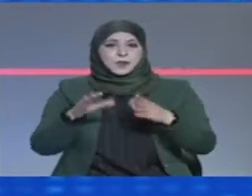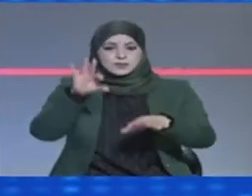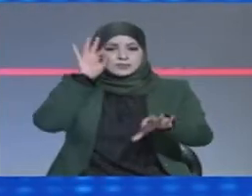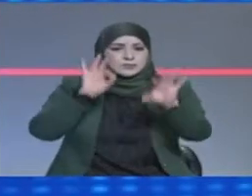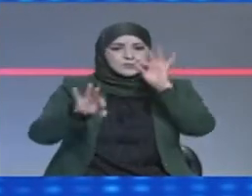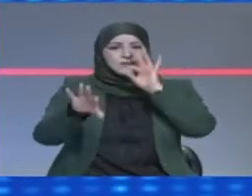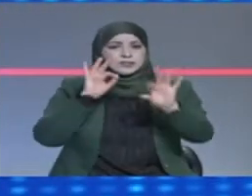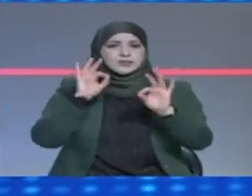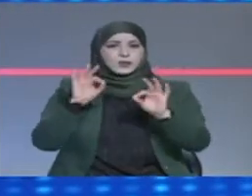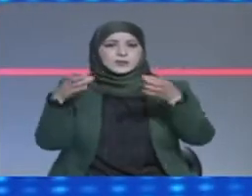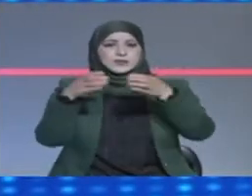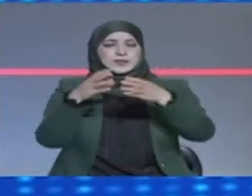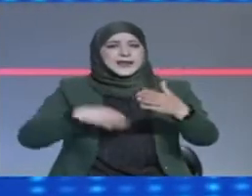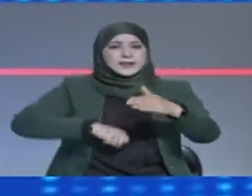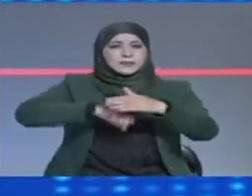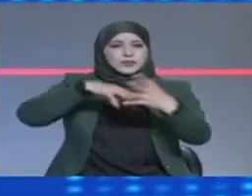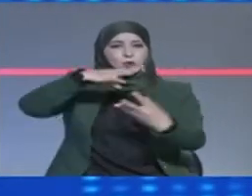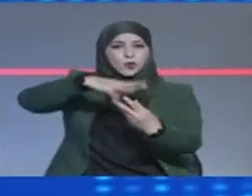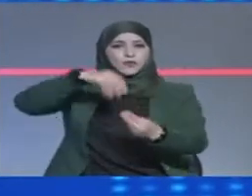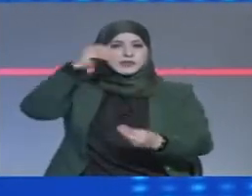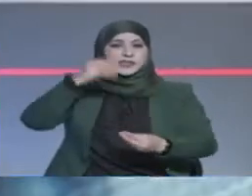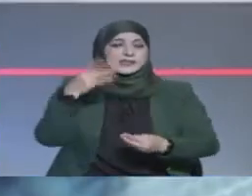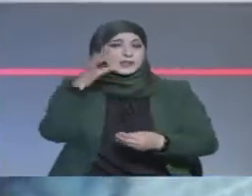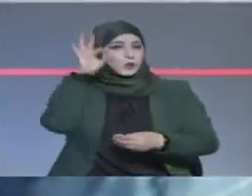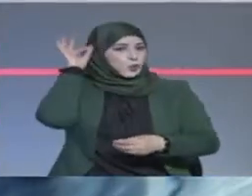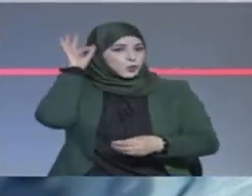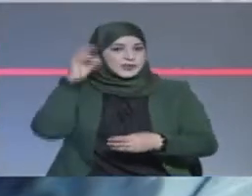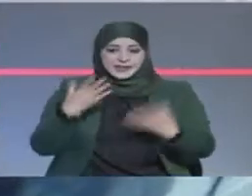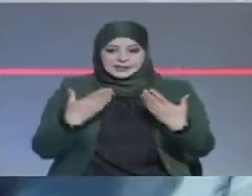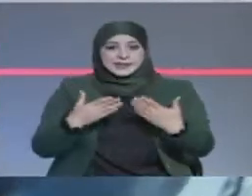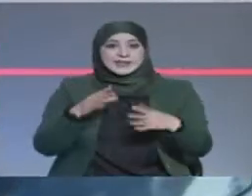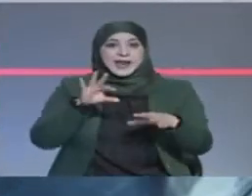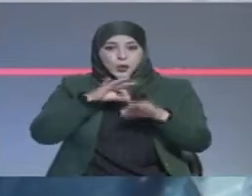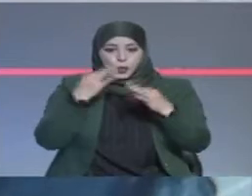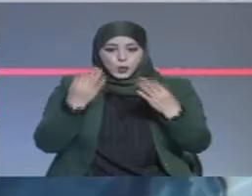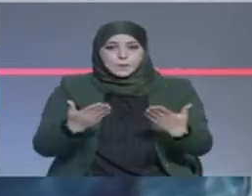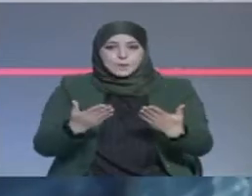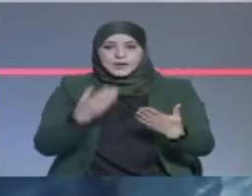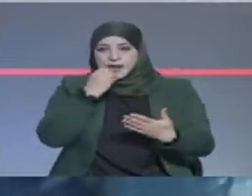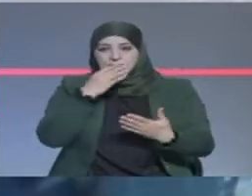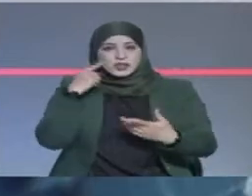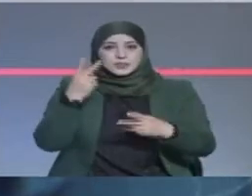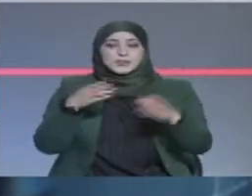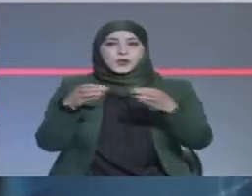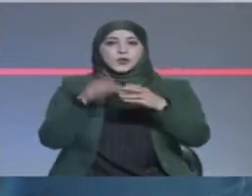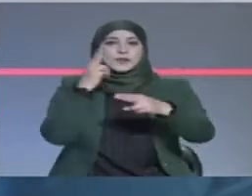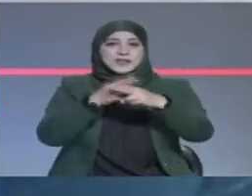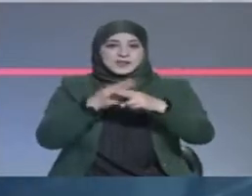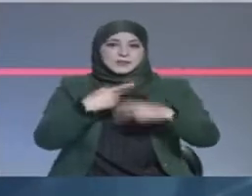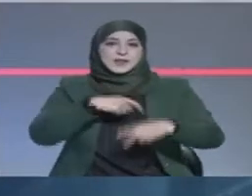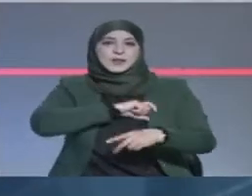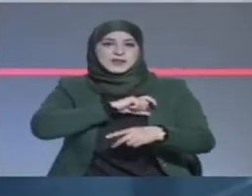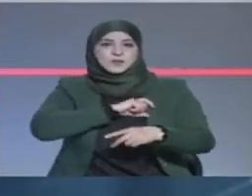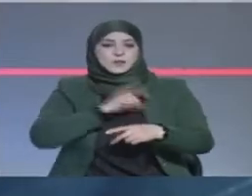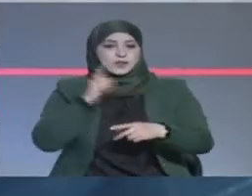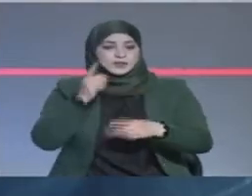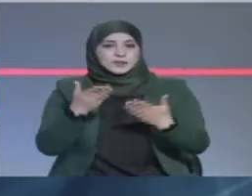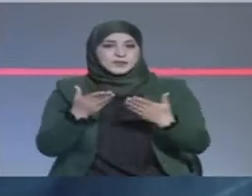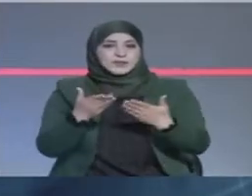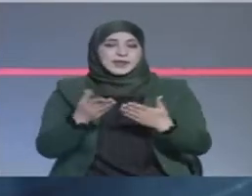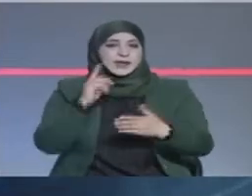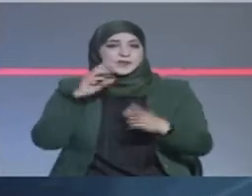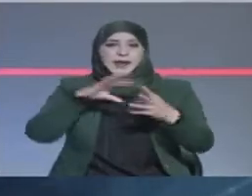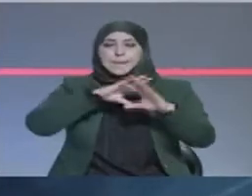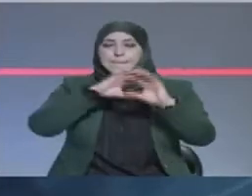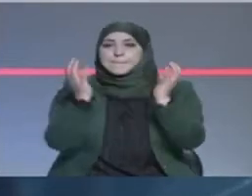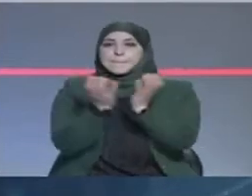مجموعات كأس الكونفدرالية الافريقية التي سحبت بعد ظهر اليوم قد وضعت النادي سفاقسي والنجم الرياضي ساحلي في حال تأهله في